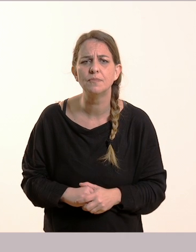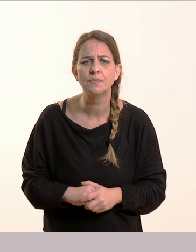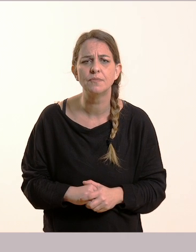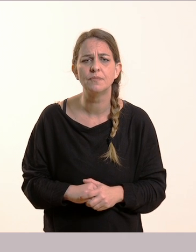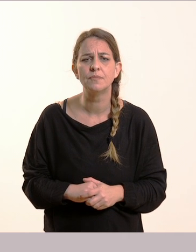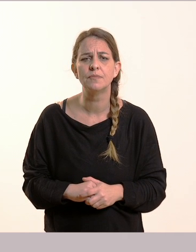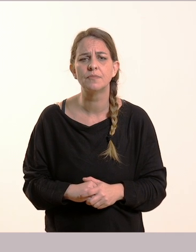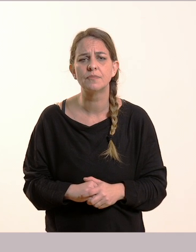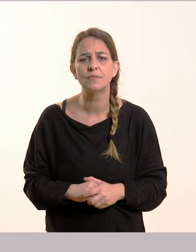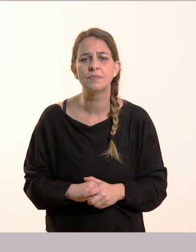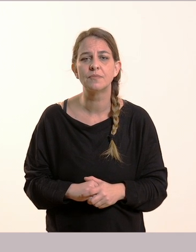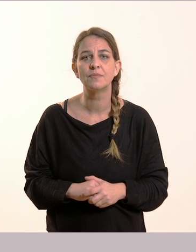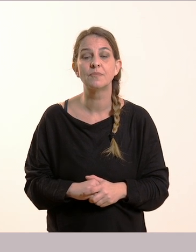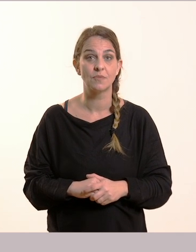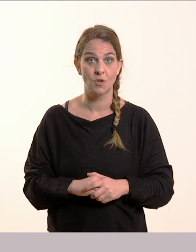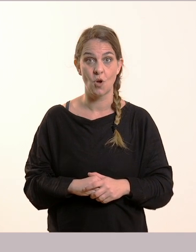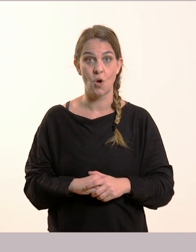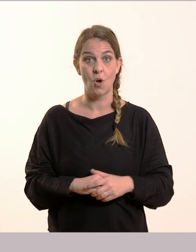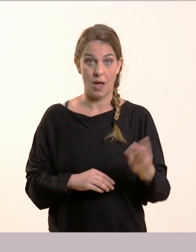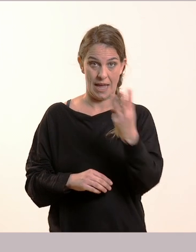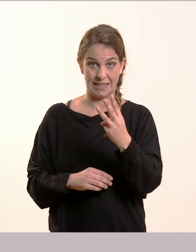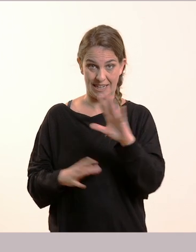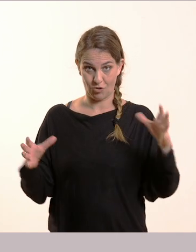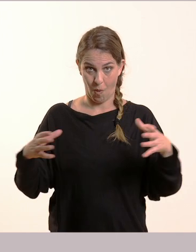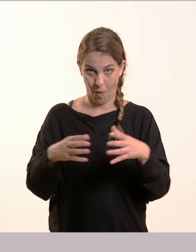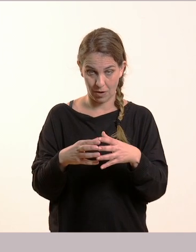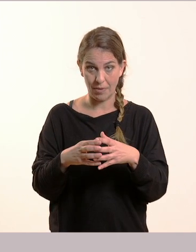Όλοι μαζί κέρδισαν το βραβείο της φιλίας!